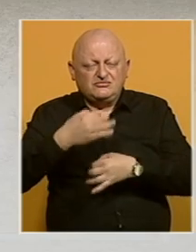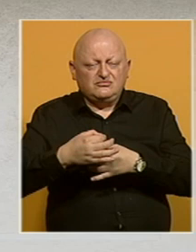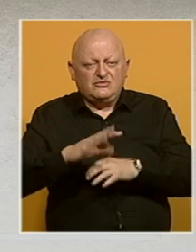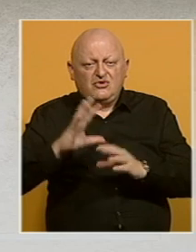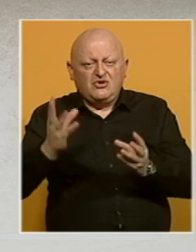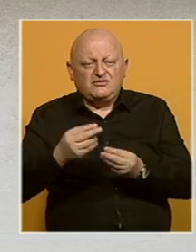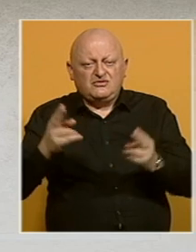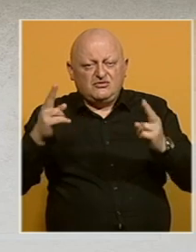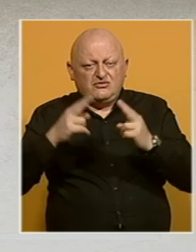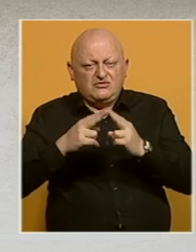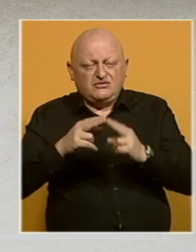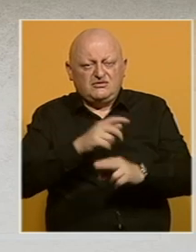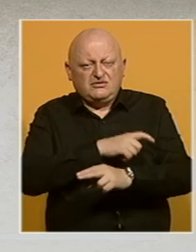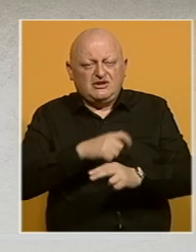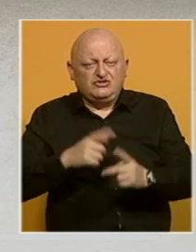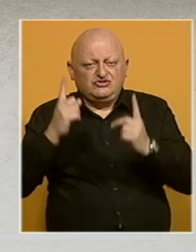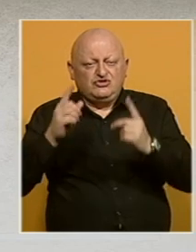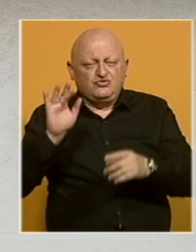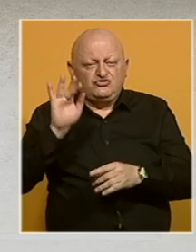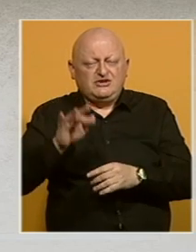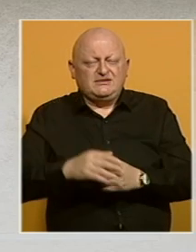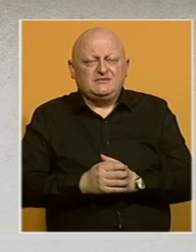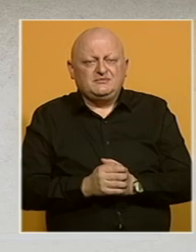a o svemu je upoznat dežurni tužilac.